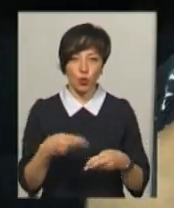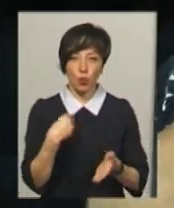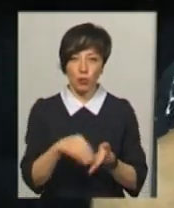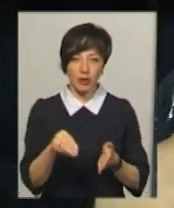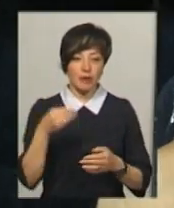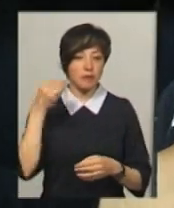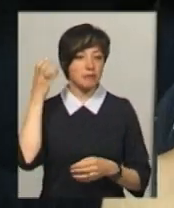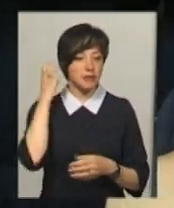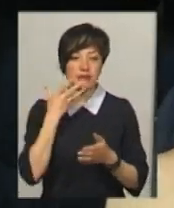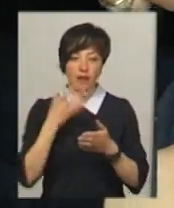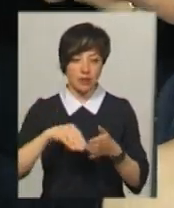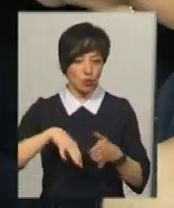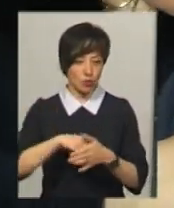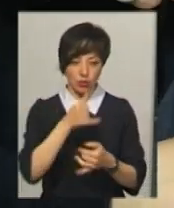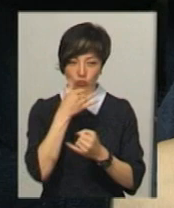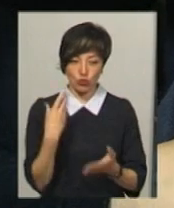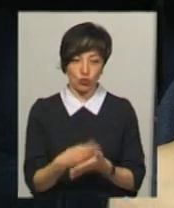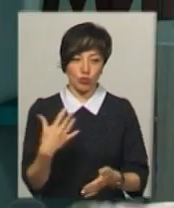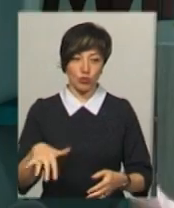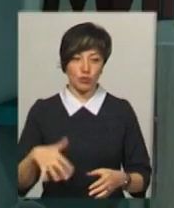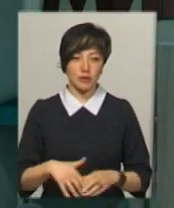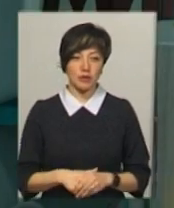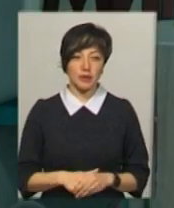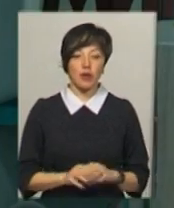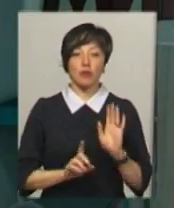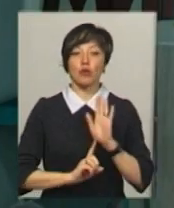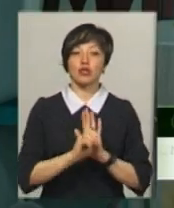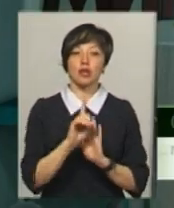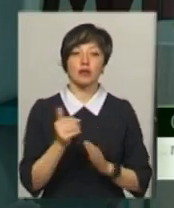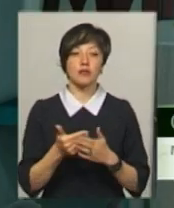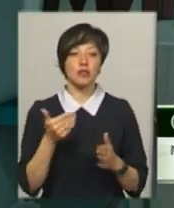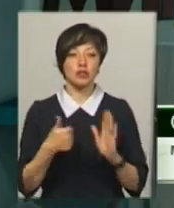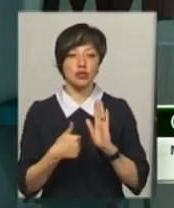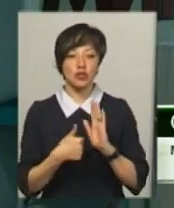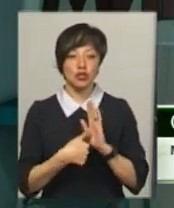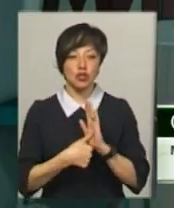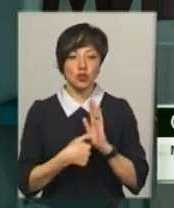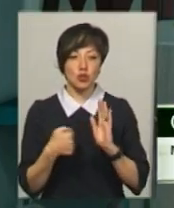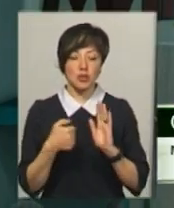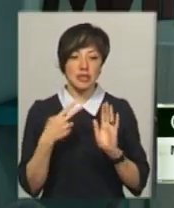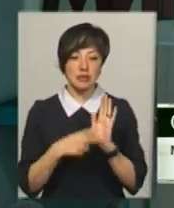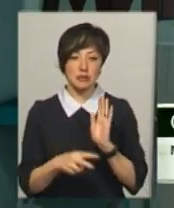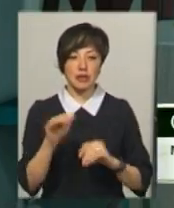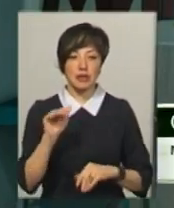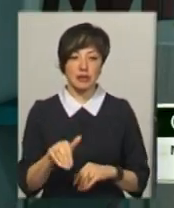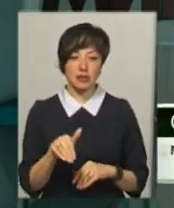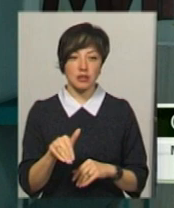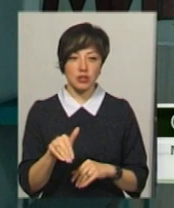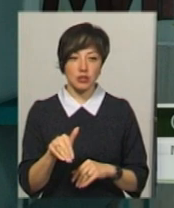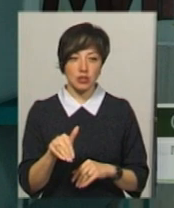прилад за власний кошт сім'я не може через його вартість. Починаючи від 670 тисяч